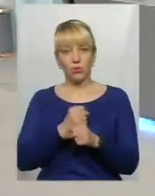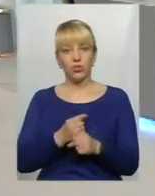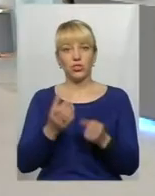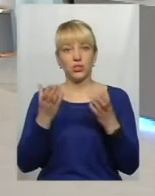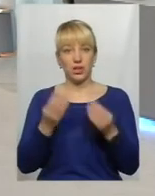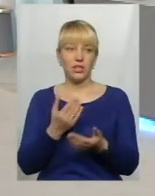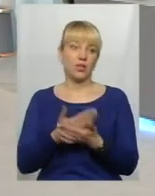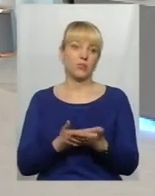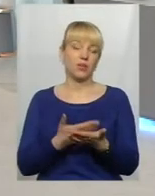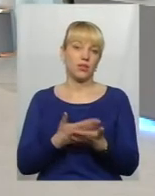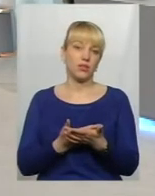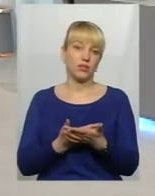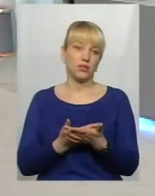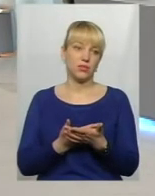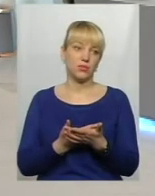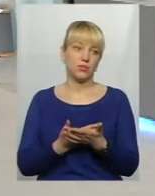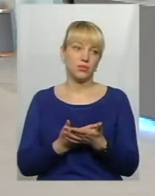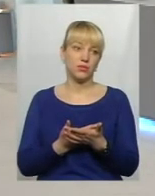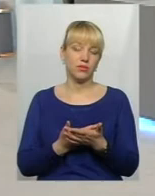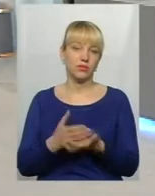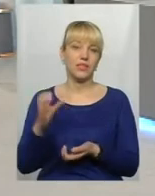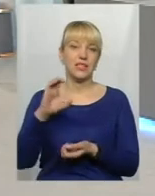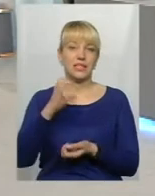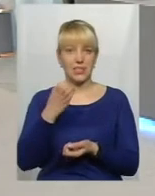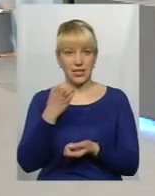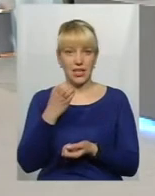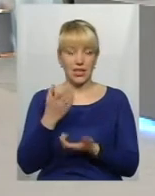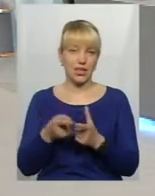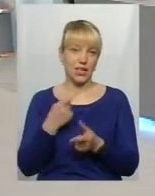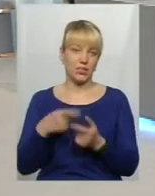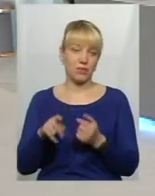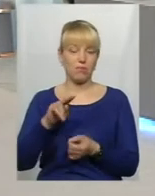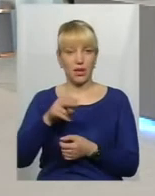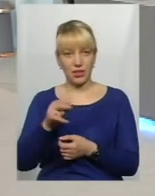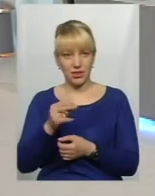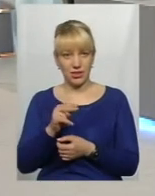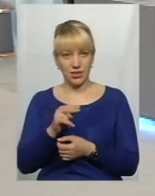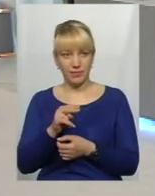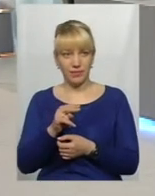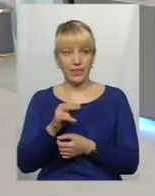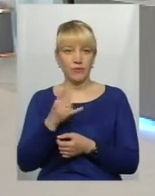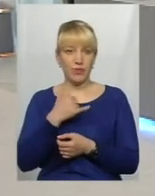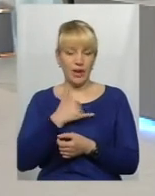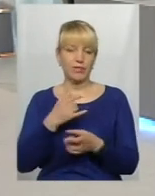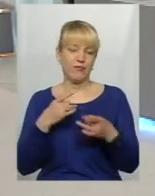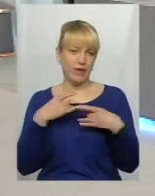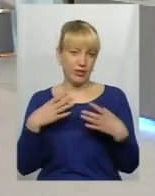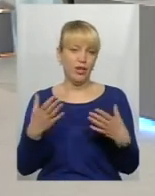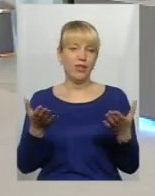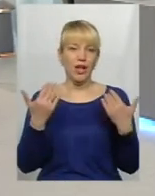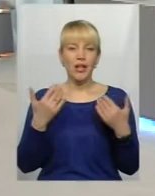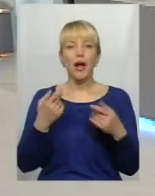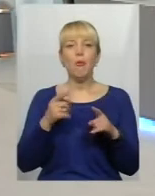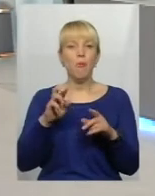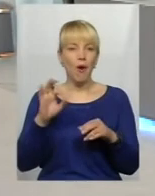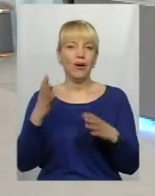тобто там, ну, в середу, прикладу, точніше, в п'ятницю, в нас урочисто вихідний день, бо